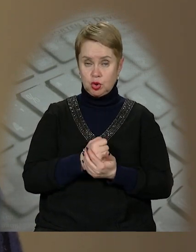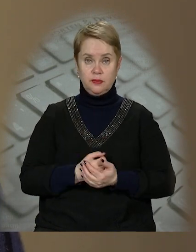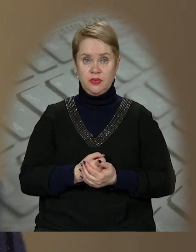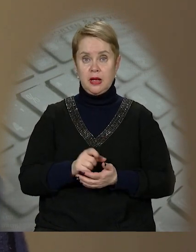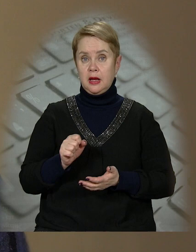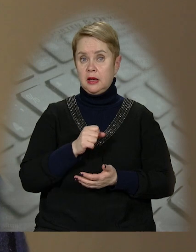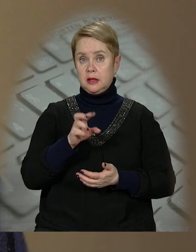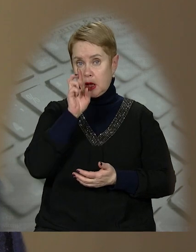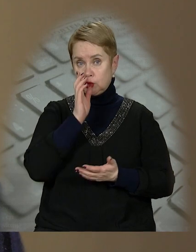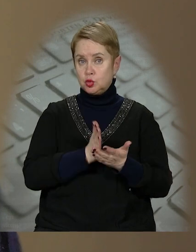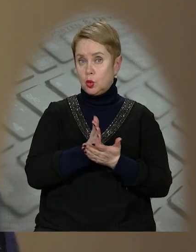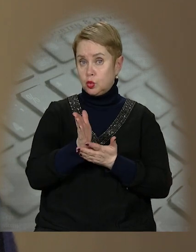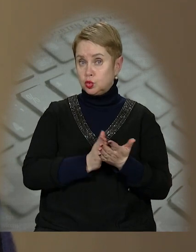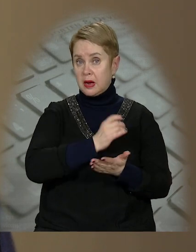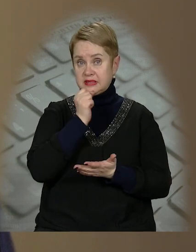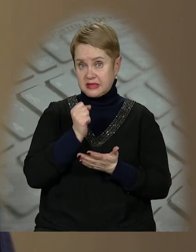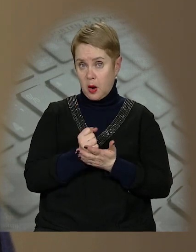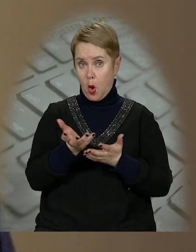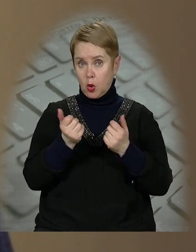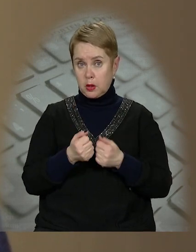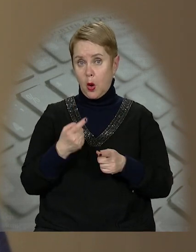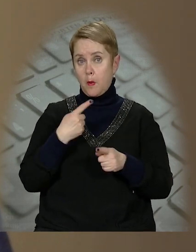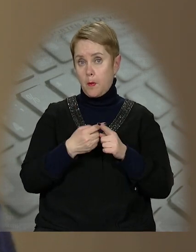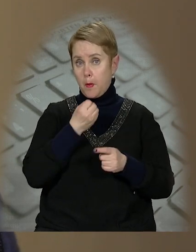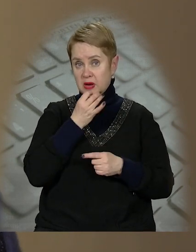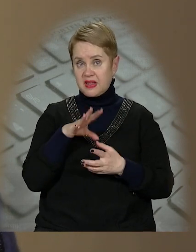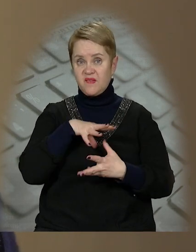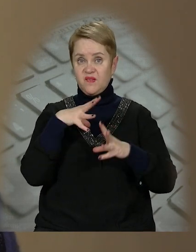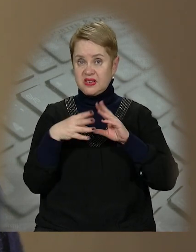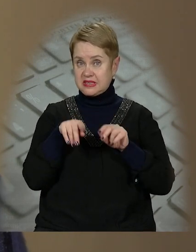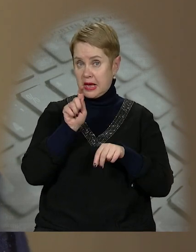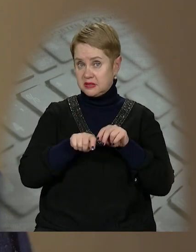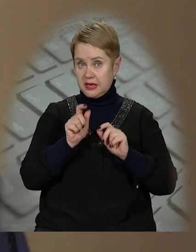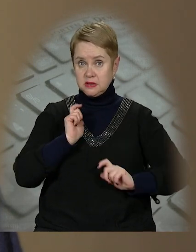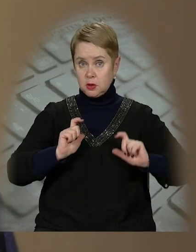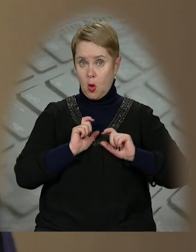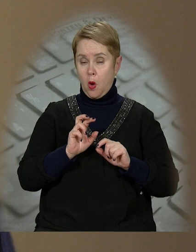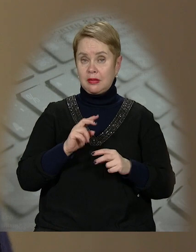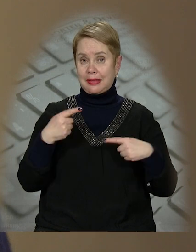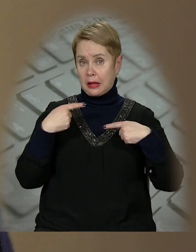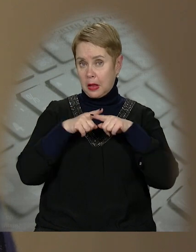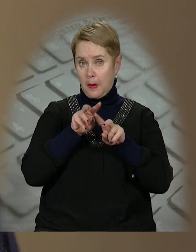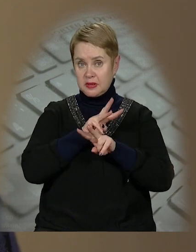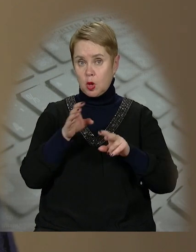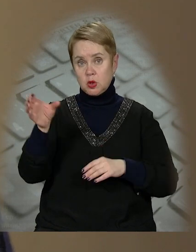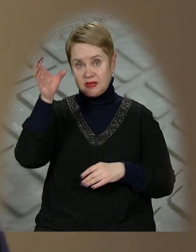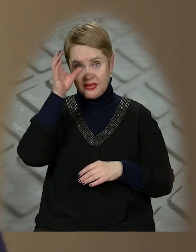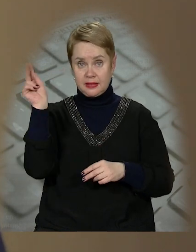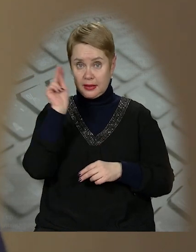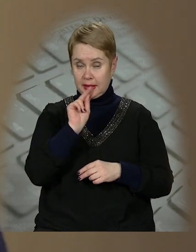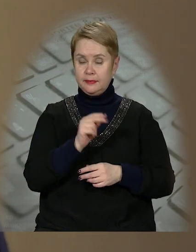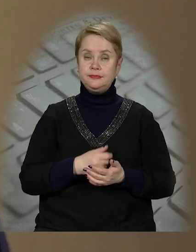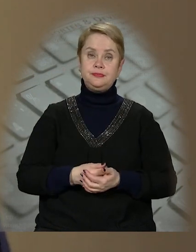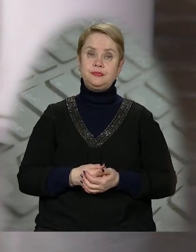Держспоживслужбою та отримало позитивний експертний висновок Інституту біотехнології Міністерства освіти